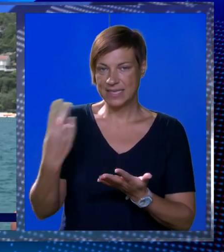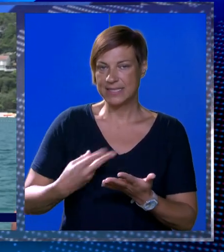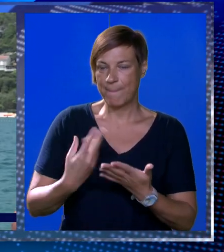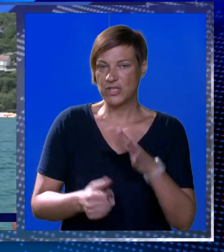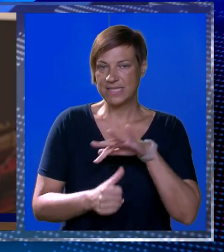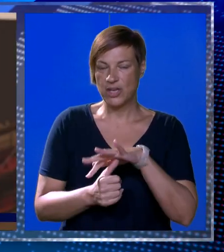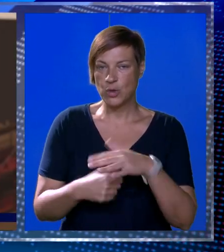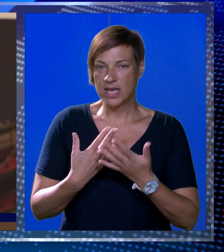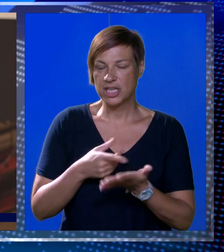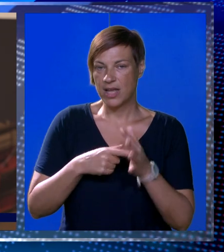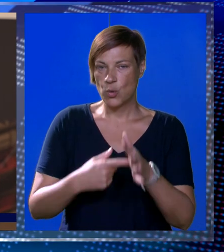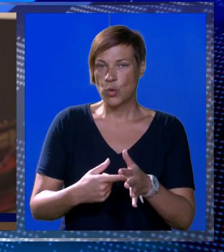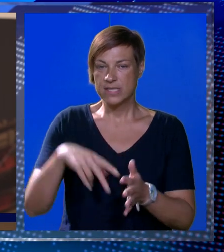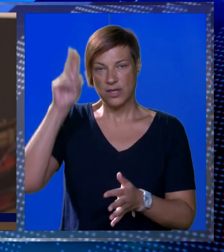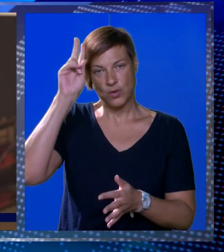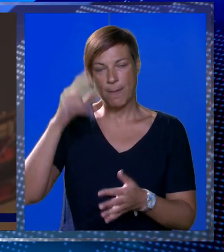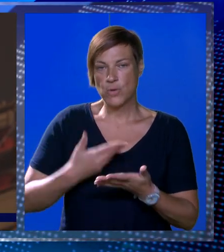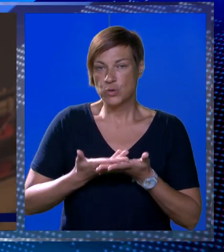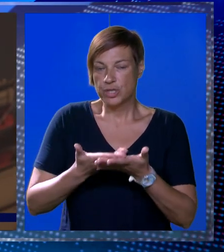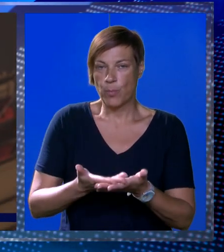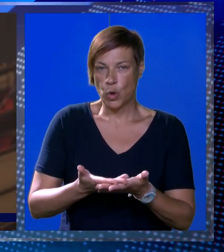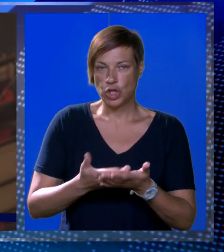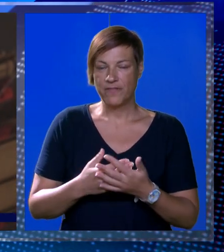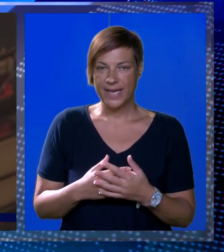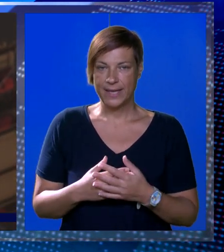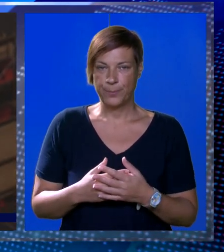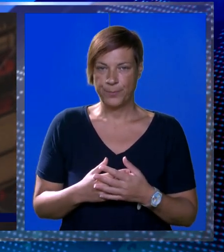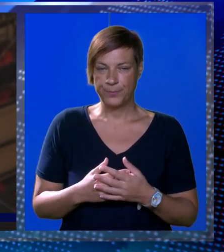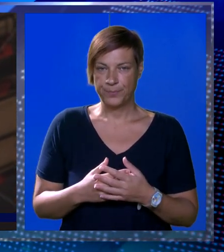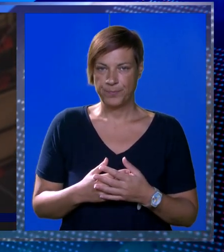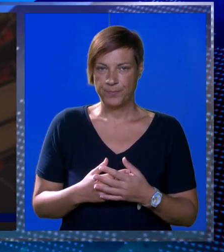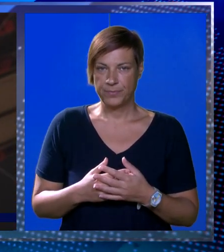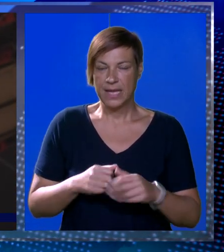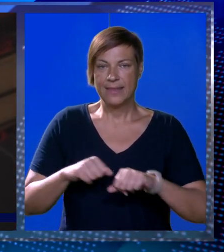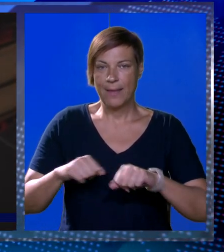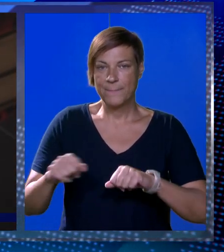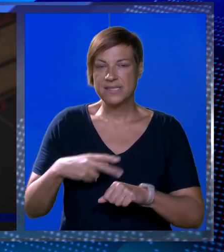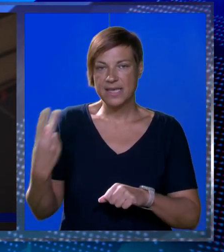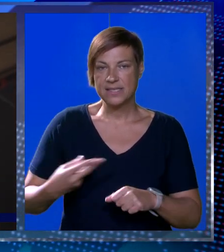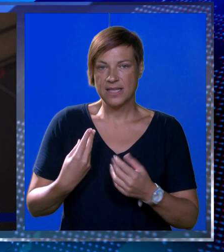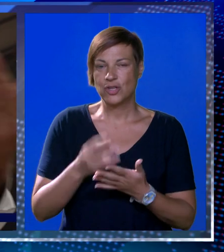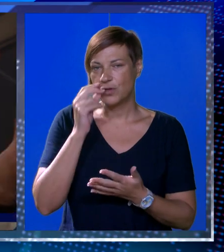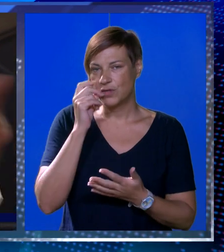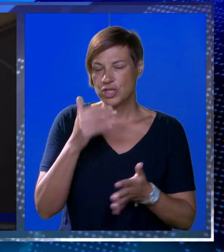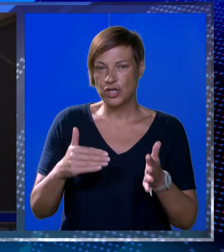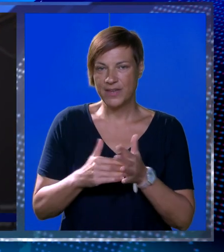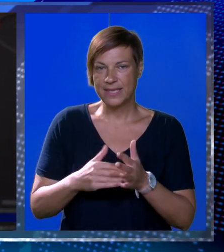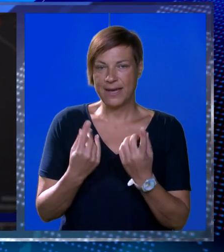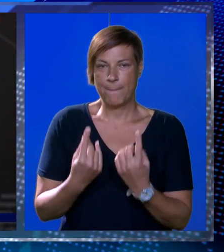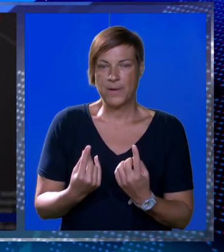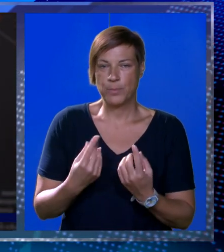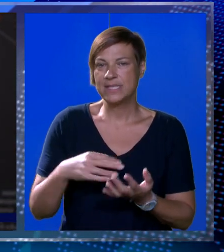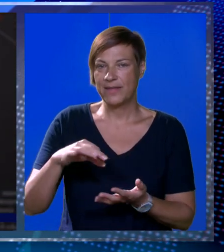liste prozivaju načelnika ali ukazuju na moguća pogodovanja. Da bi saznao odgovore čovjek treba